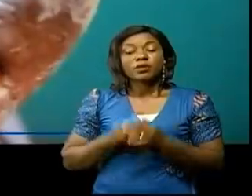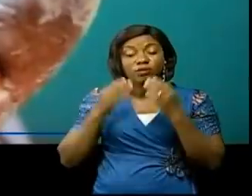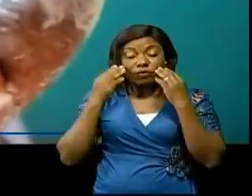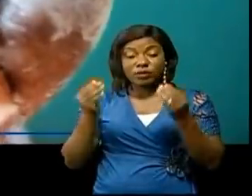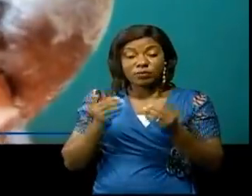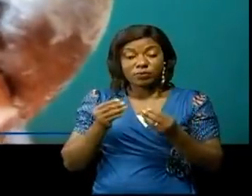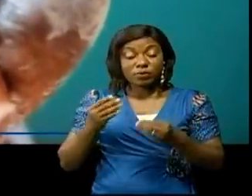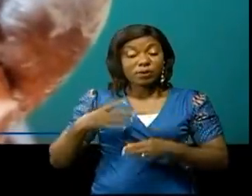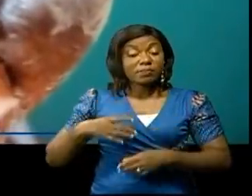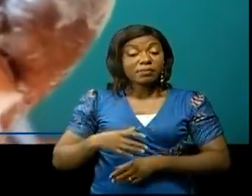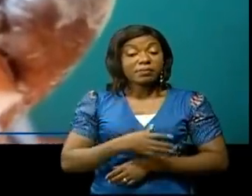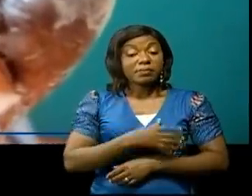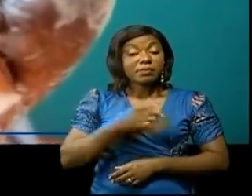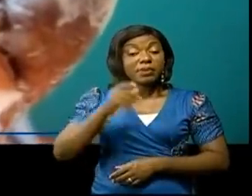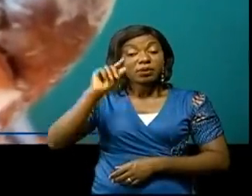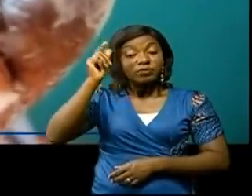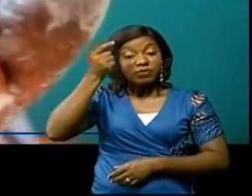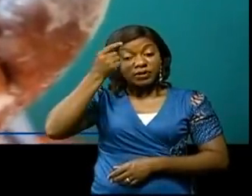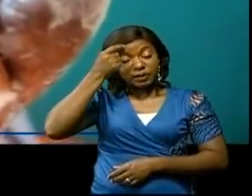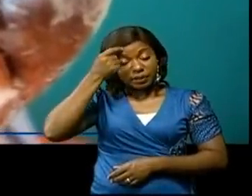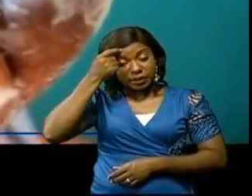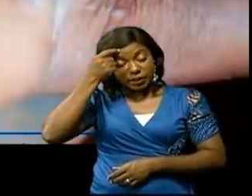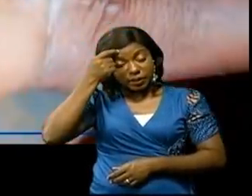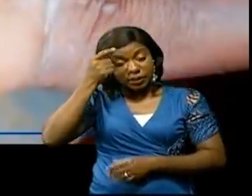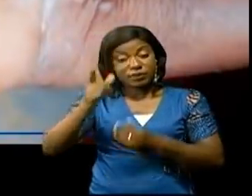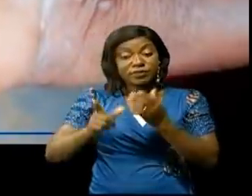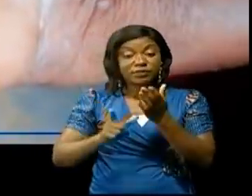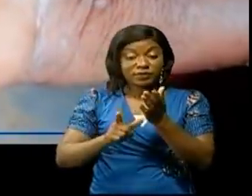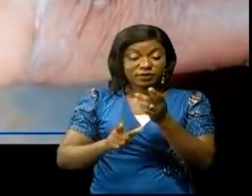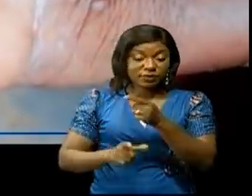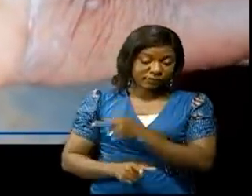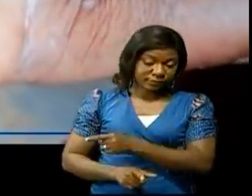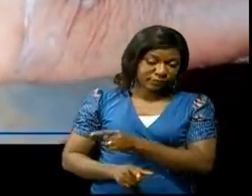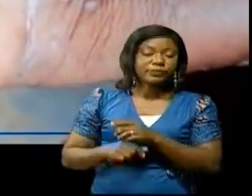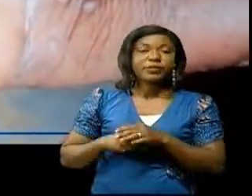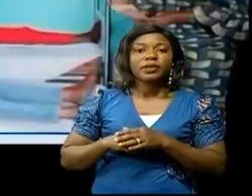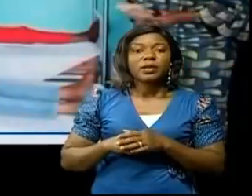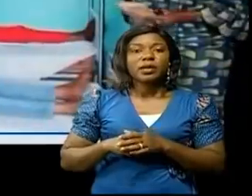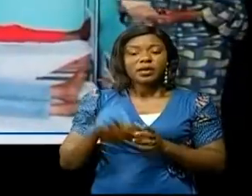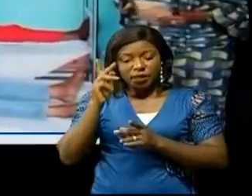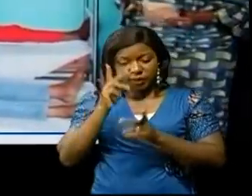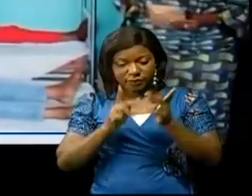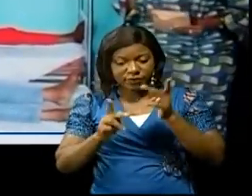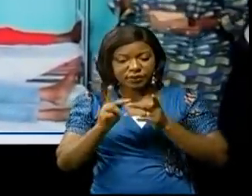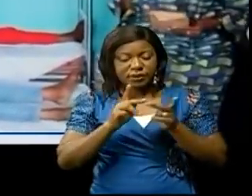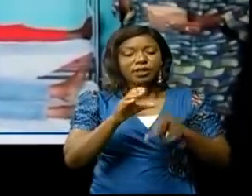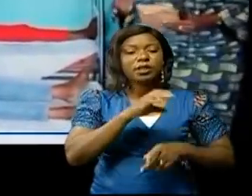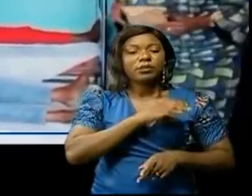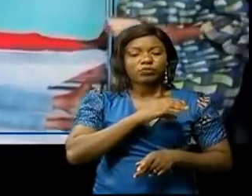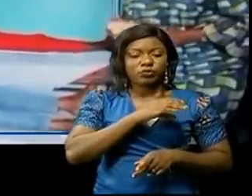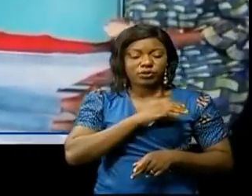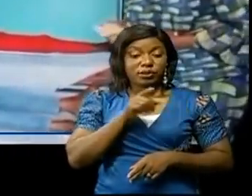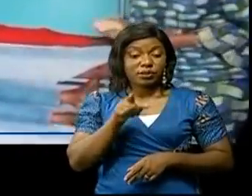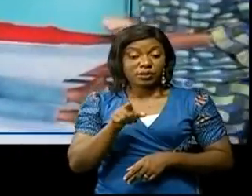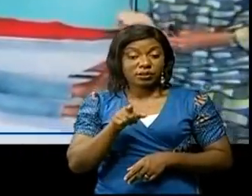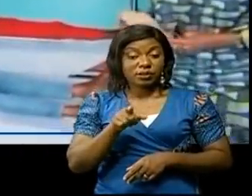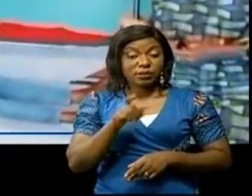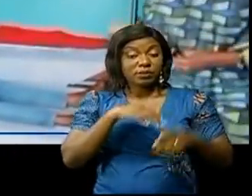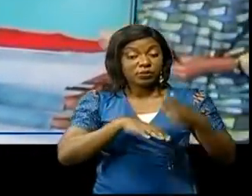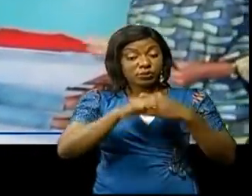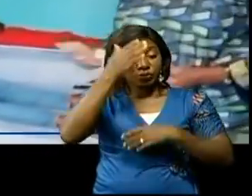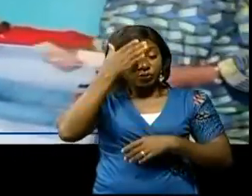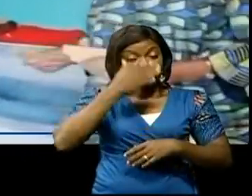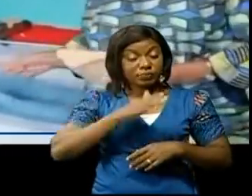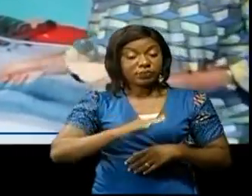Madame Jeannette Longwa-Mouswamba, gouverneur de province intérimaire du Kassai oriental, a visité ces policiers blessés internés à l'hôpital du gouvernement